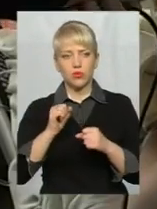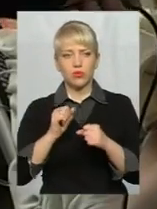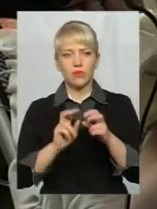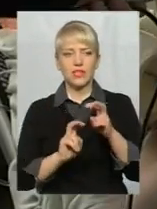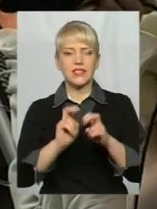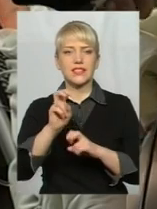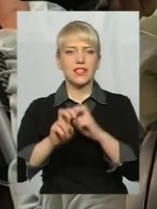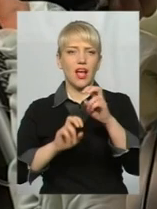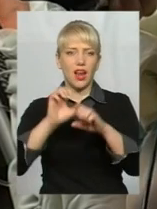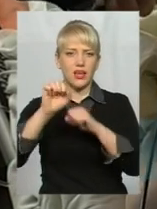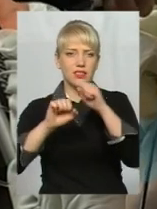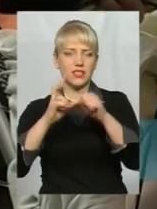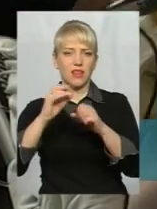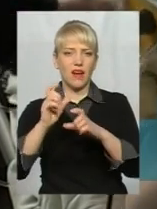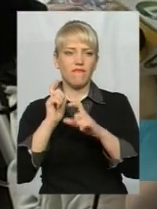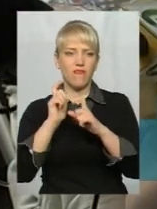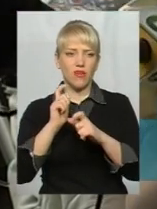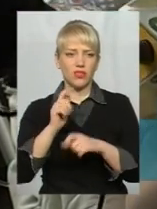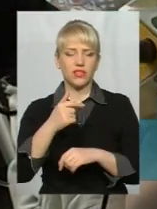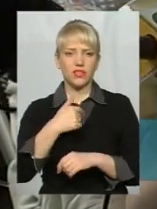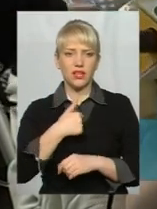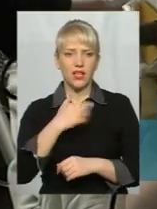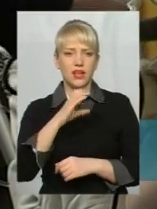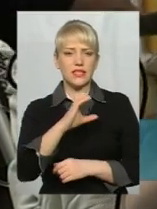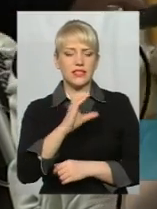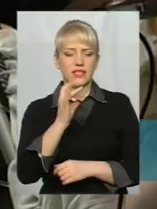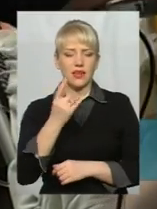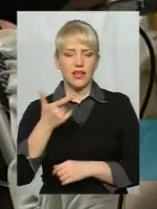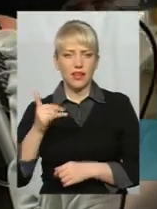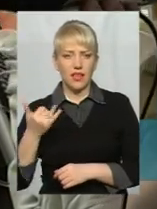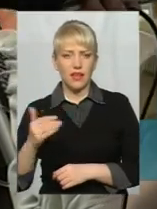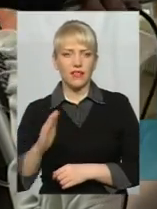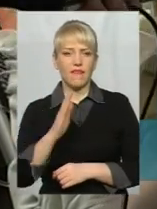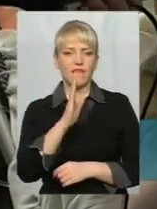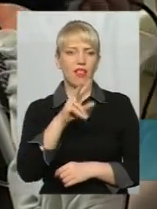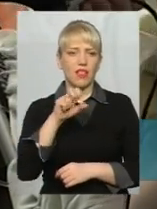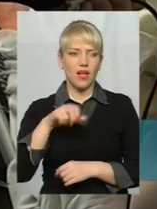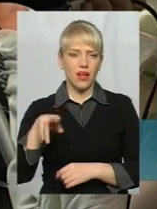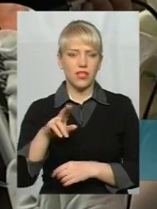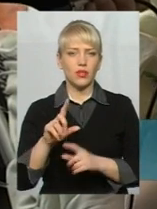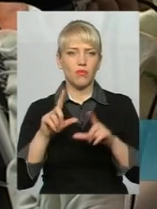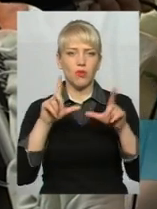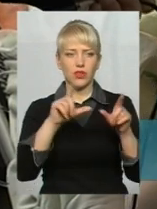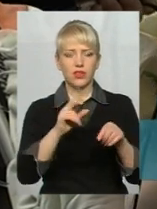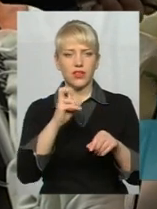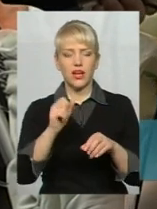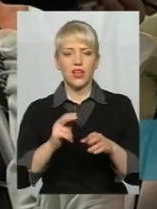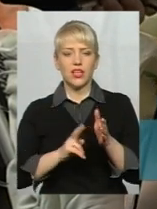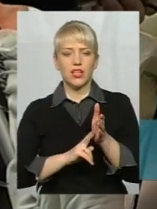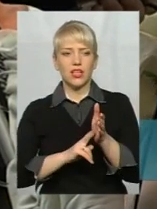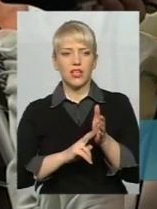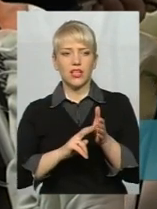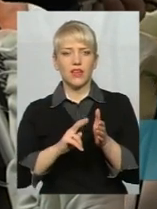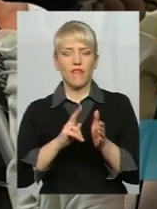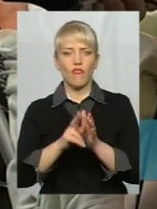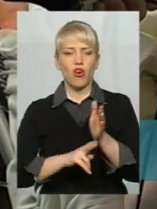Я, Сергій, Владик поїхали на життя вокзал в місто Словолік.